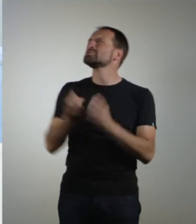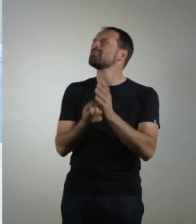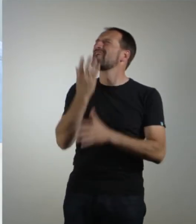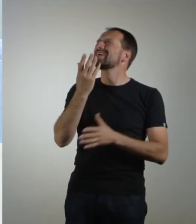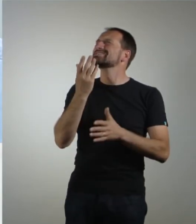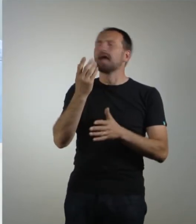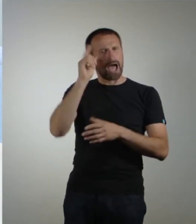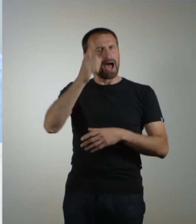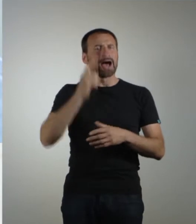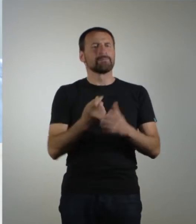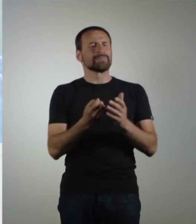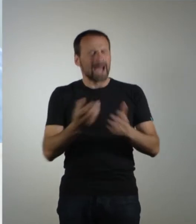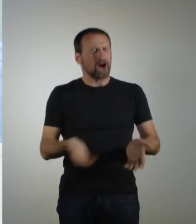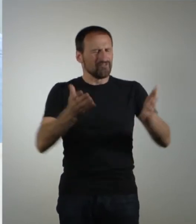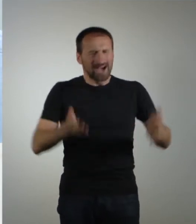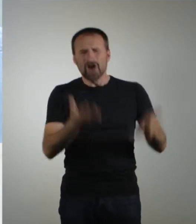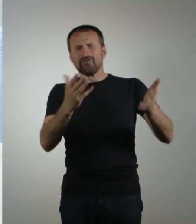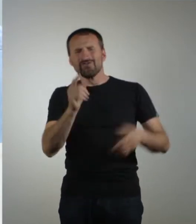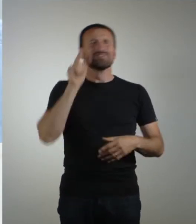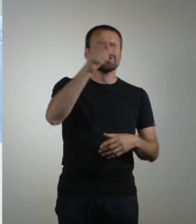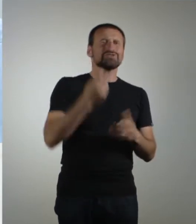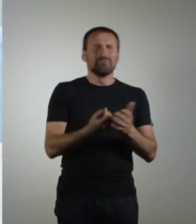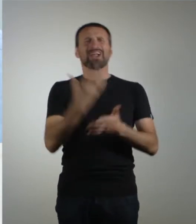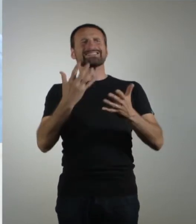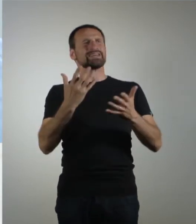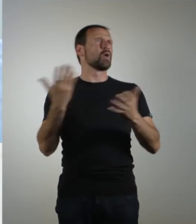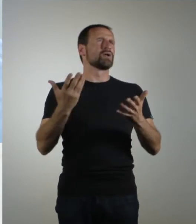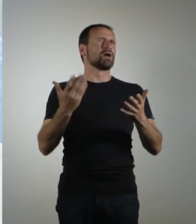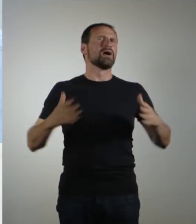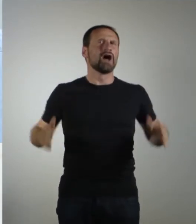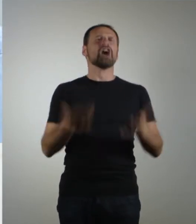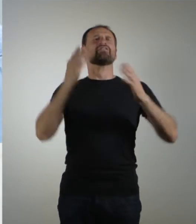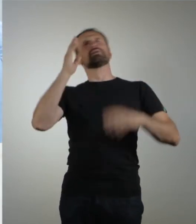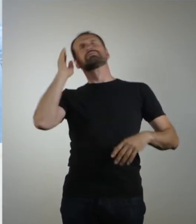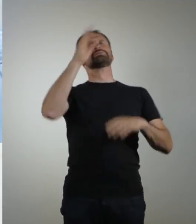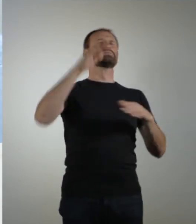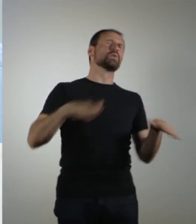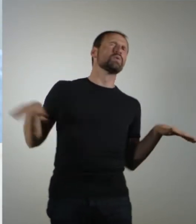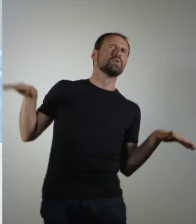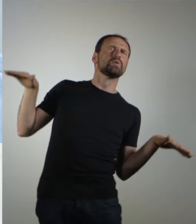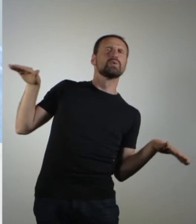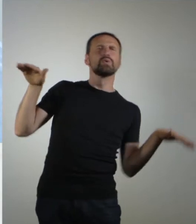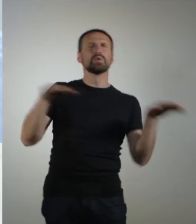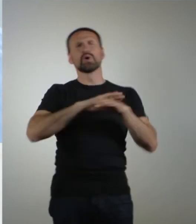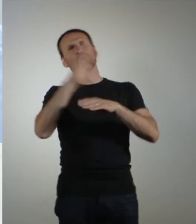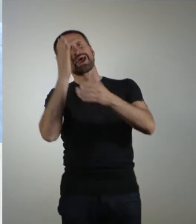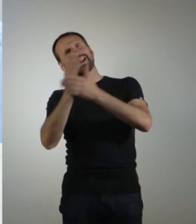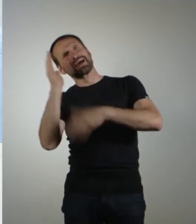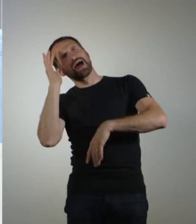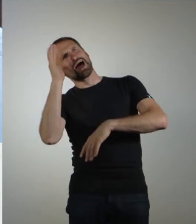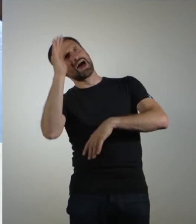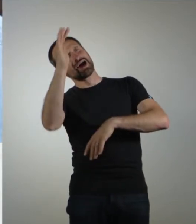Auf, auf zur Pflanze. Oder so. Bis zur Unendlichkeit. Und noch viel pflanziger.